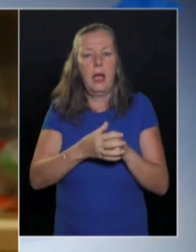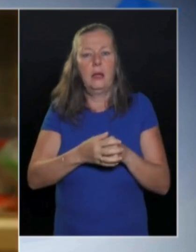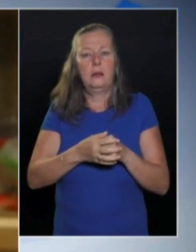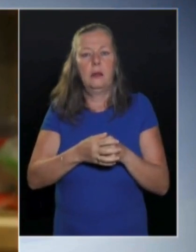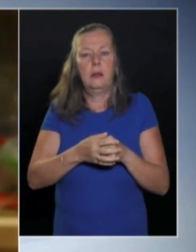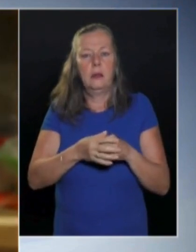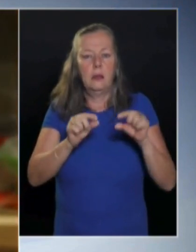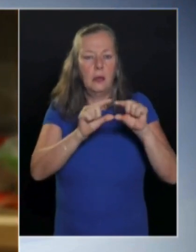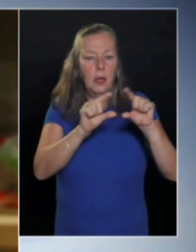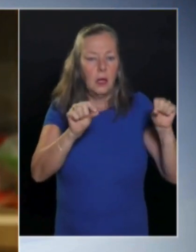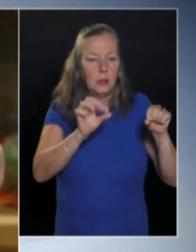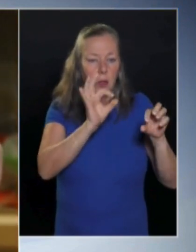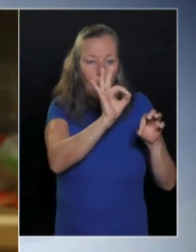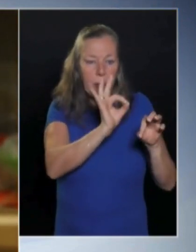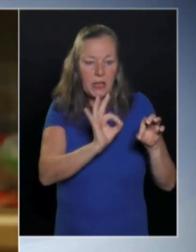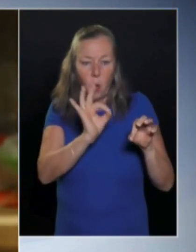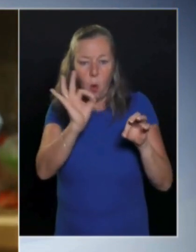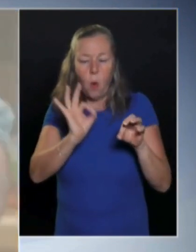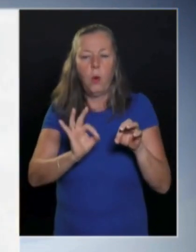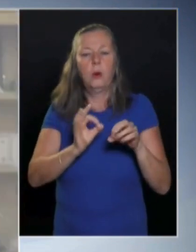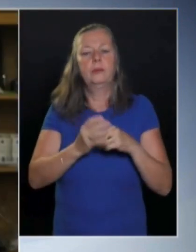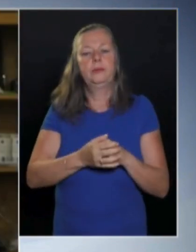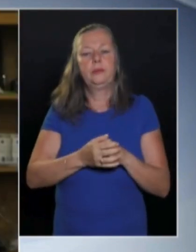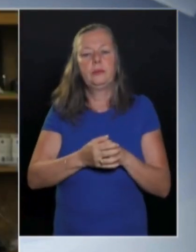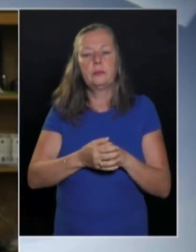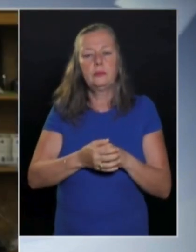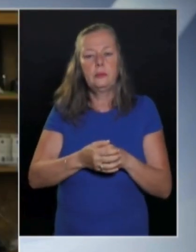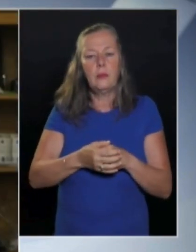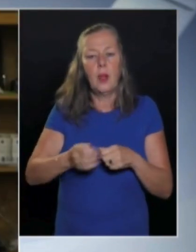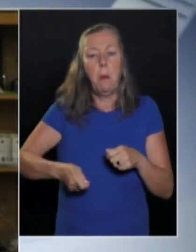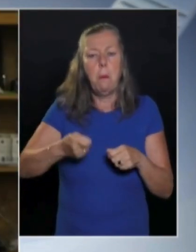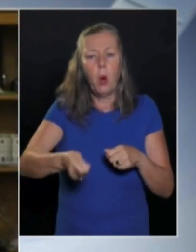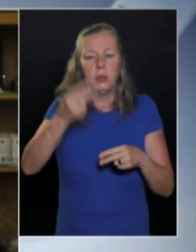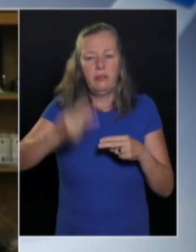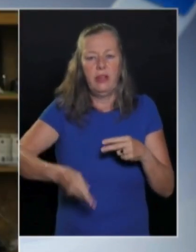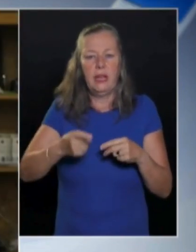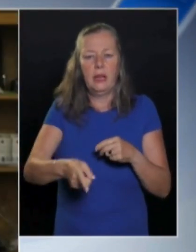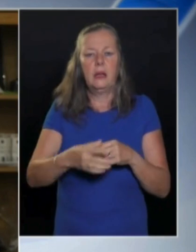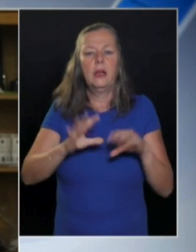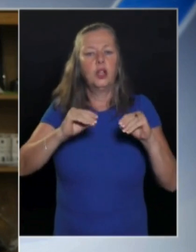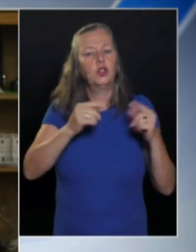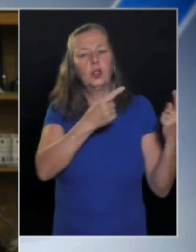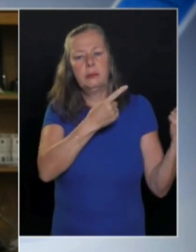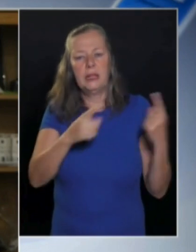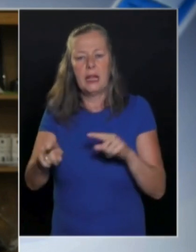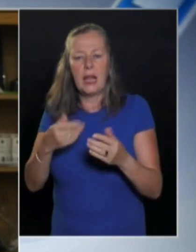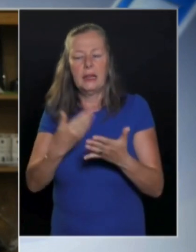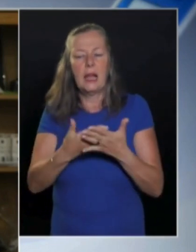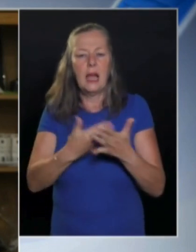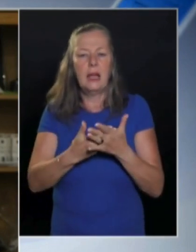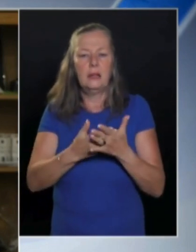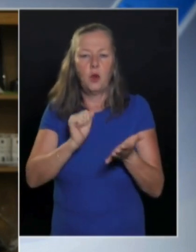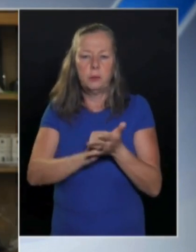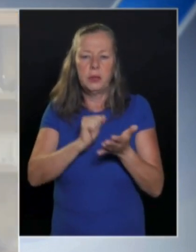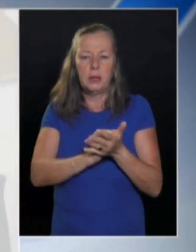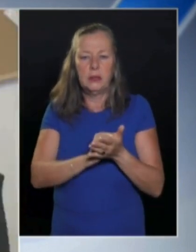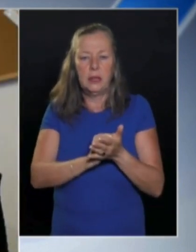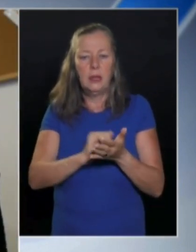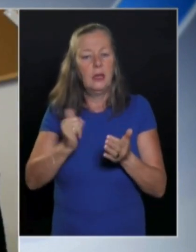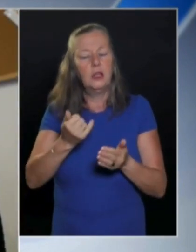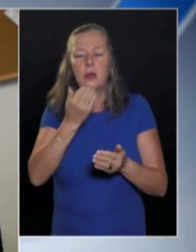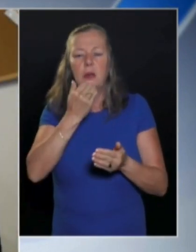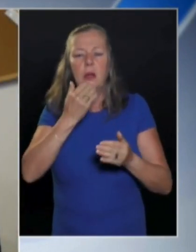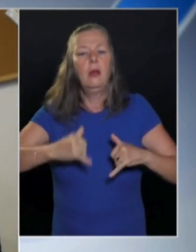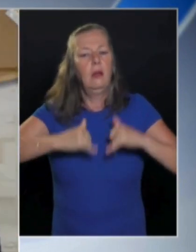dominó, pot végekel, tehát nagyon sok mindent lehet ezzel nyomtatni, és ebben igyekszünk fejlődni is.